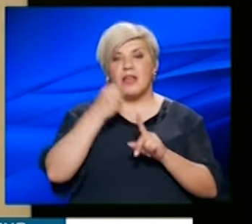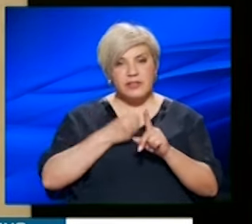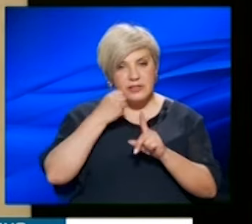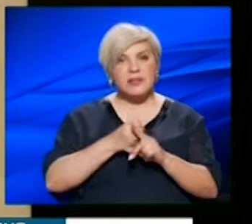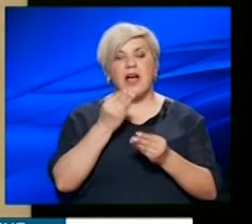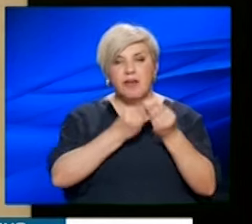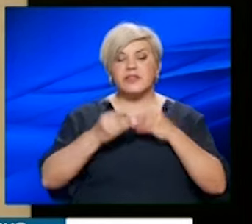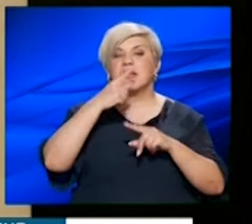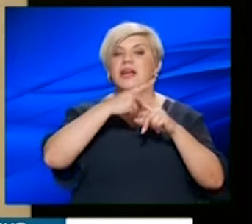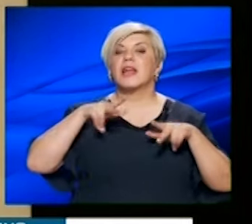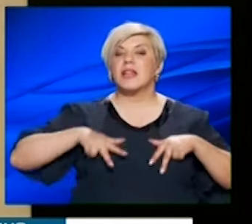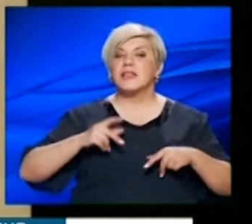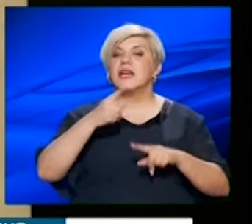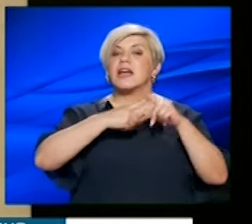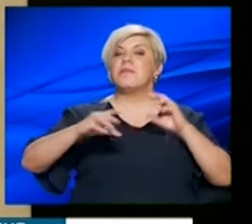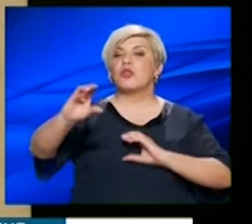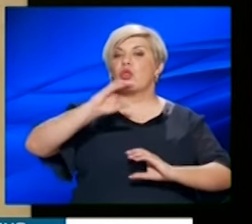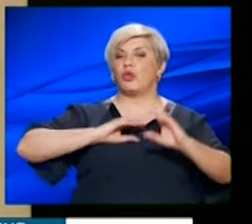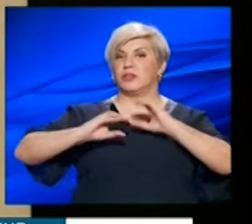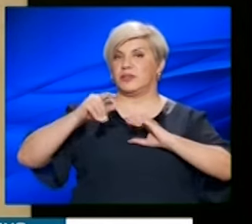φυσικά αύξησης κρατικής χρηματοδότησης.